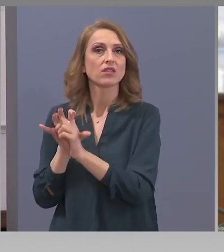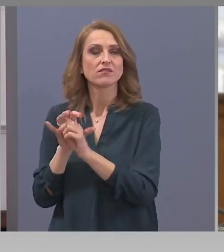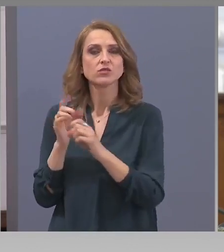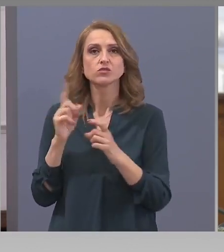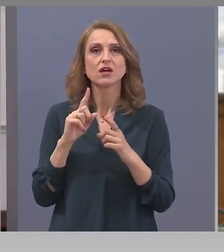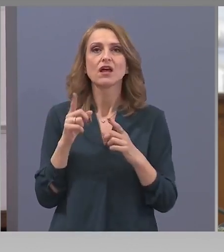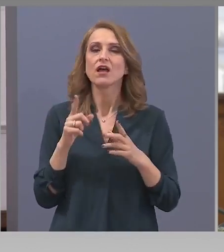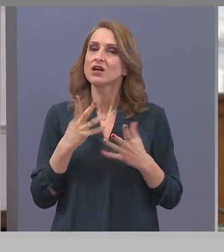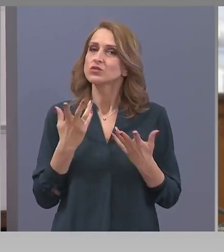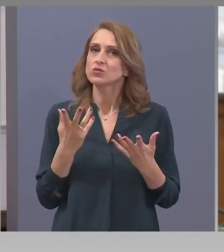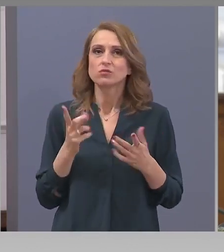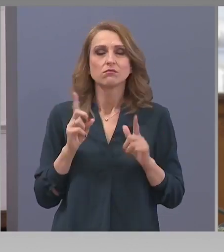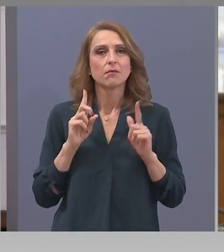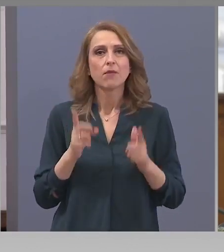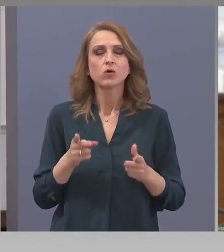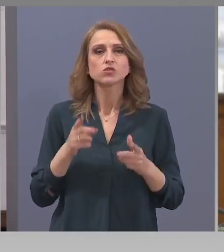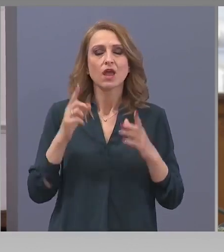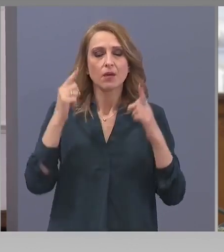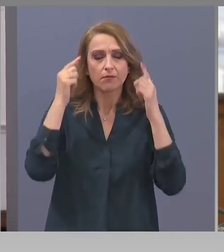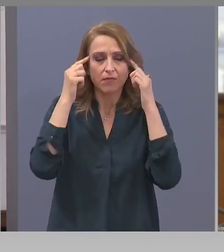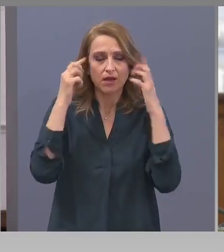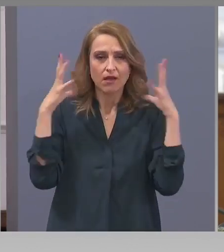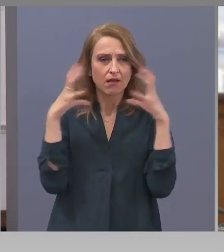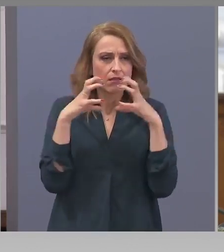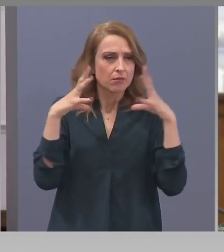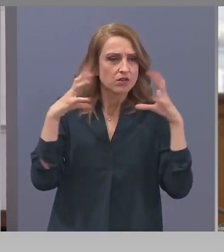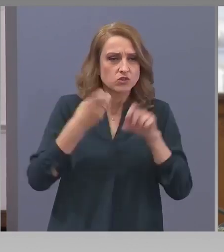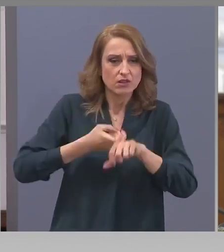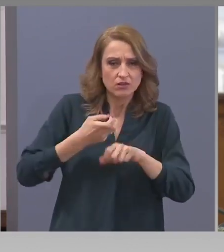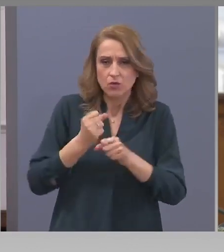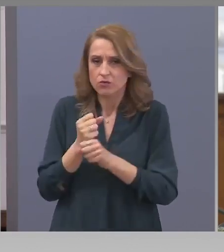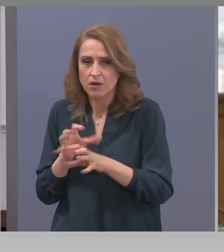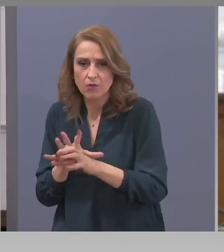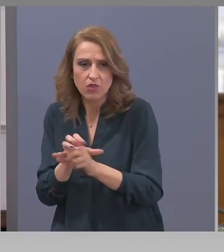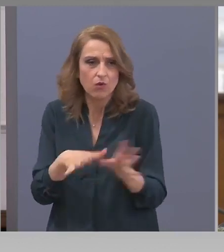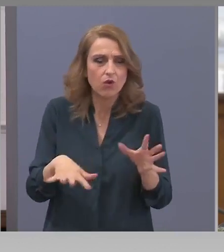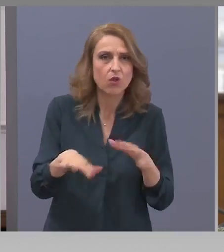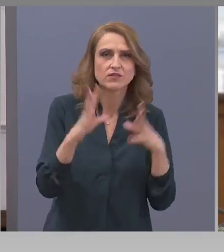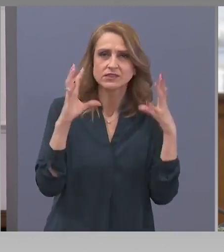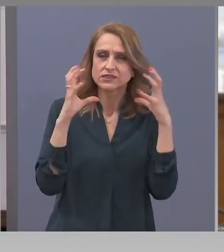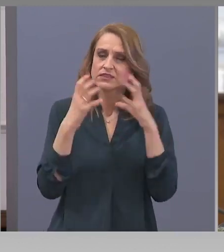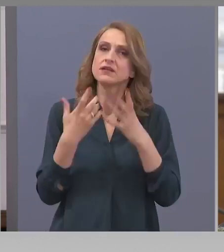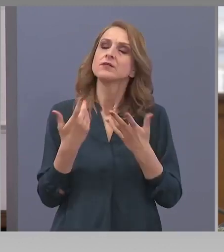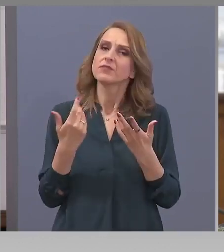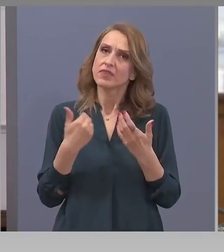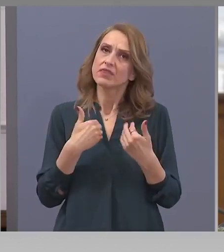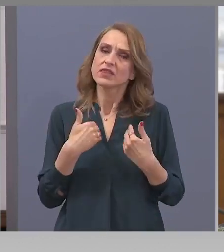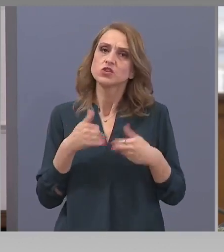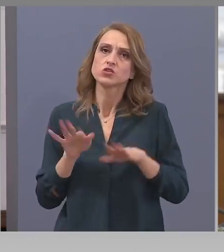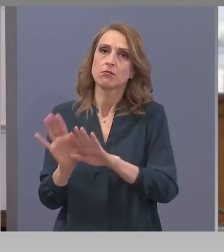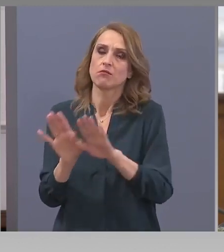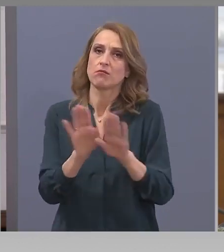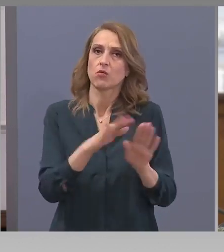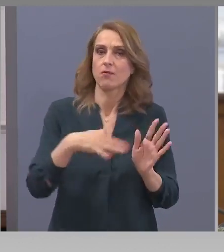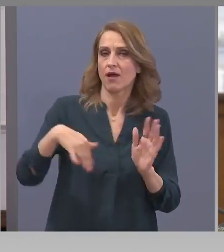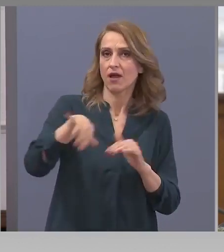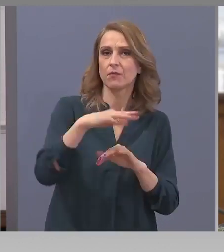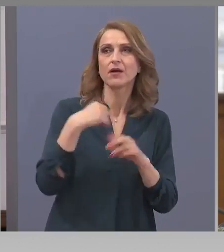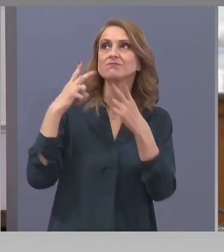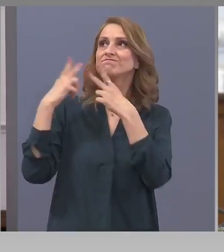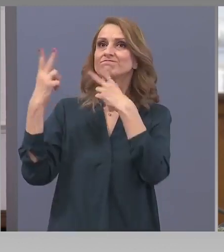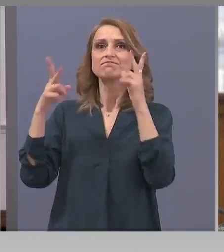синдрома на професионалното изпепеляване. От материалите, с които съм се запознала и аз и колегите, в страни, където